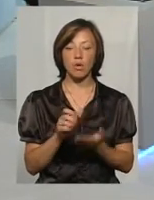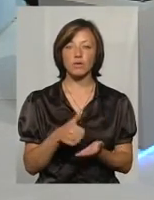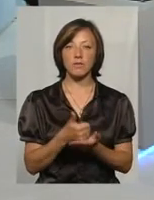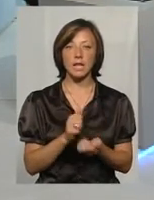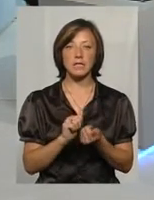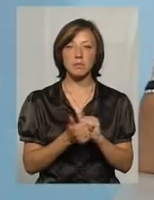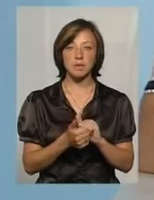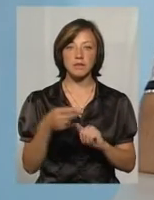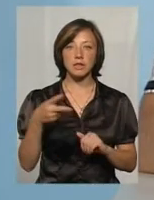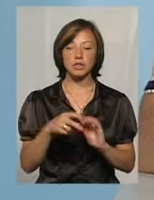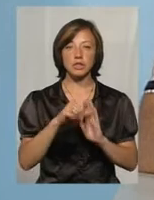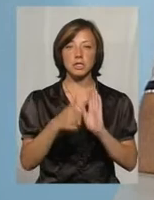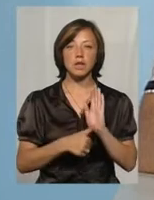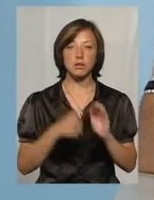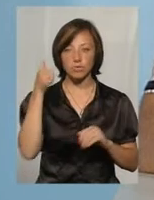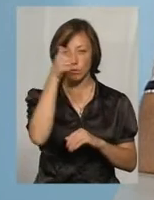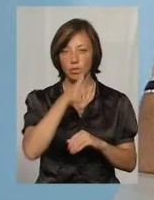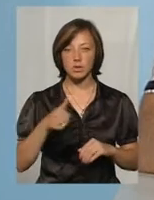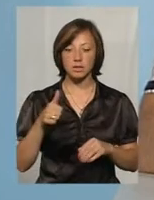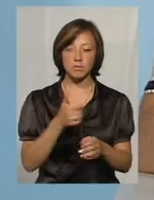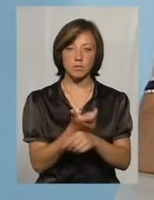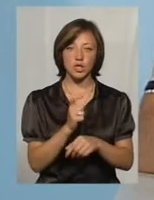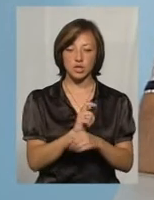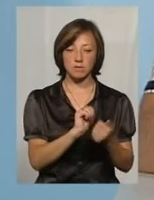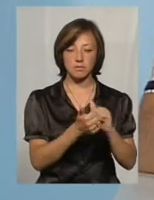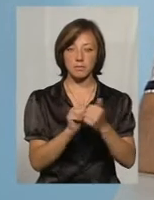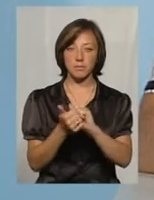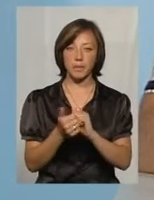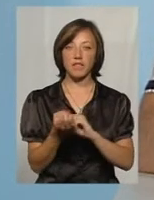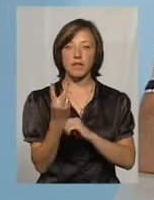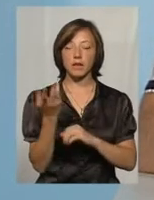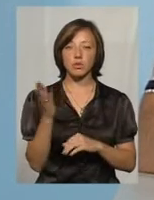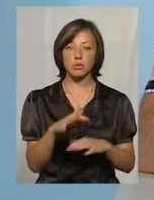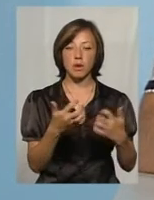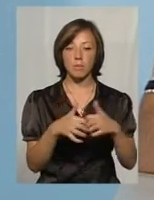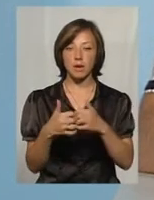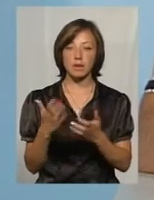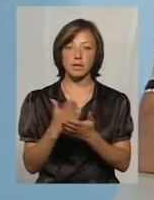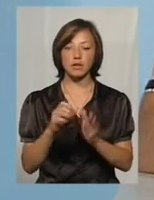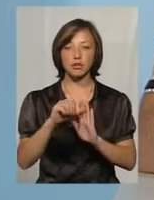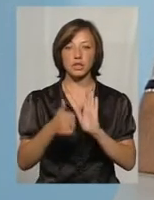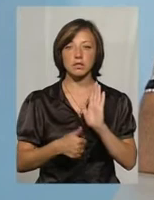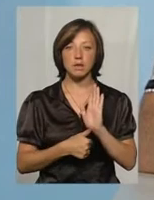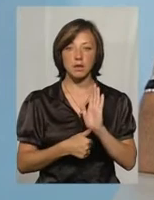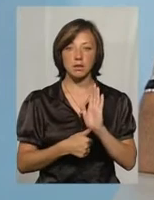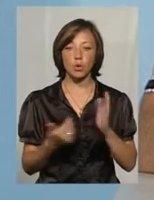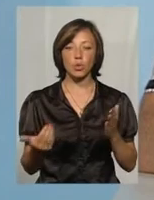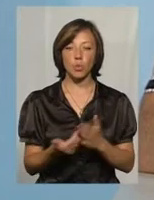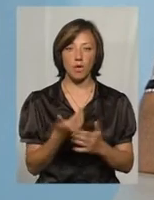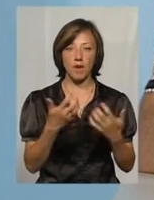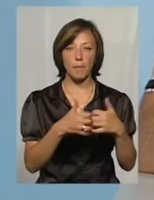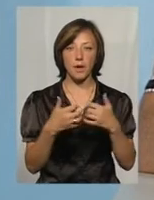заміна відбулася у 2016 році. Побіняли зразу 12 апаратів. Зараз є 16 нових